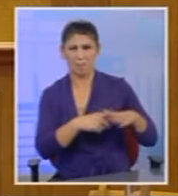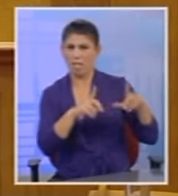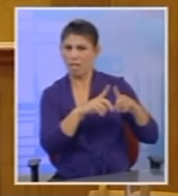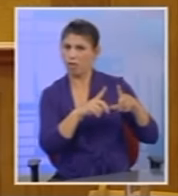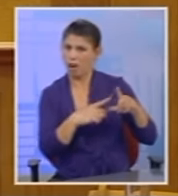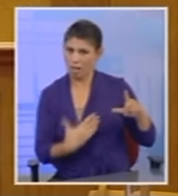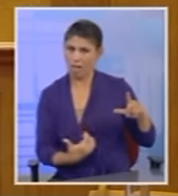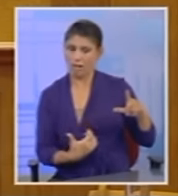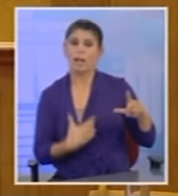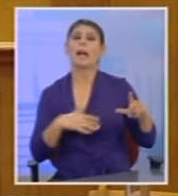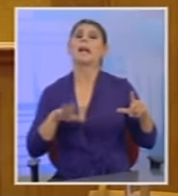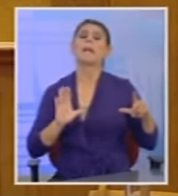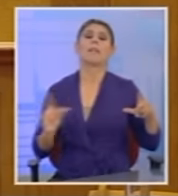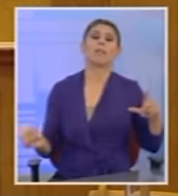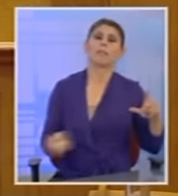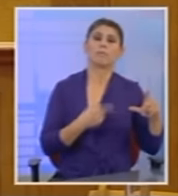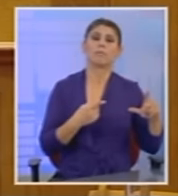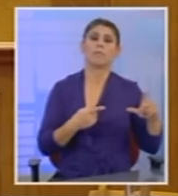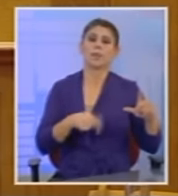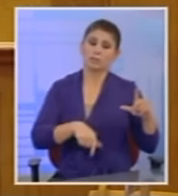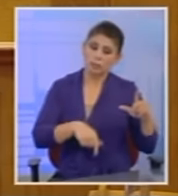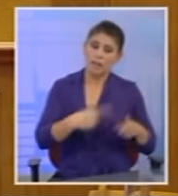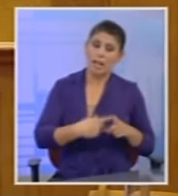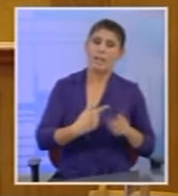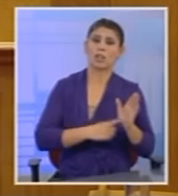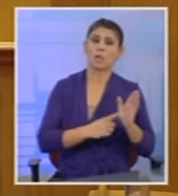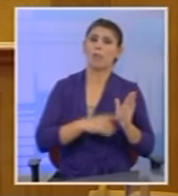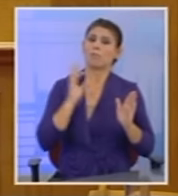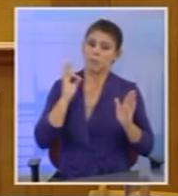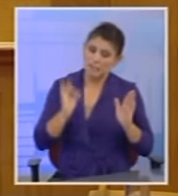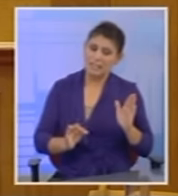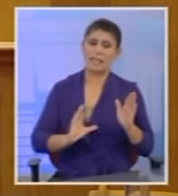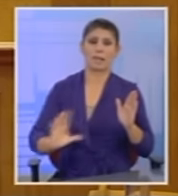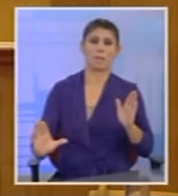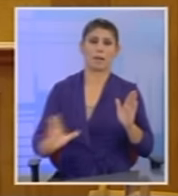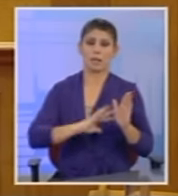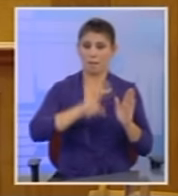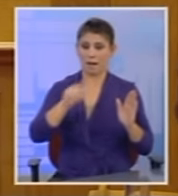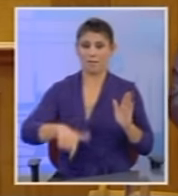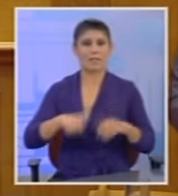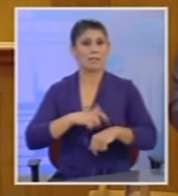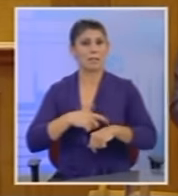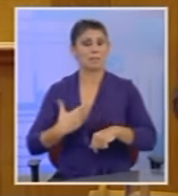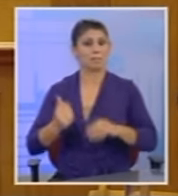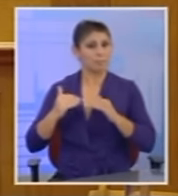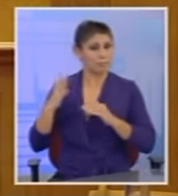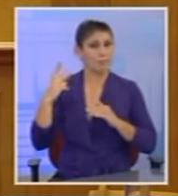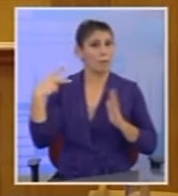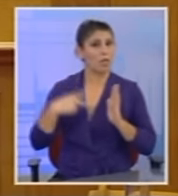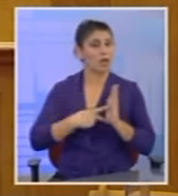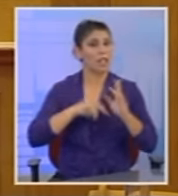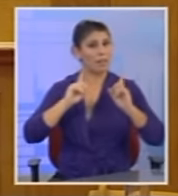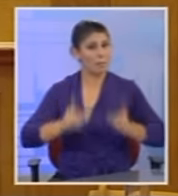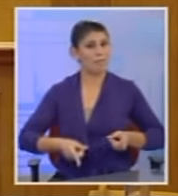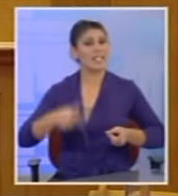παραπέμπεται στην κείμενη ελληνική νομοθεσία που είναι απολύτως συγκεκριμένη και που μέχρι στιγμής έχει βγάλει άνω των 2.000 αποφάσεων